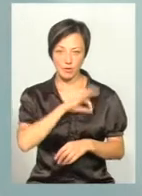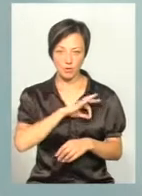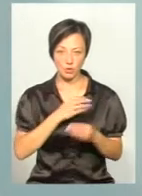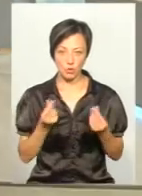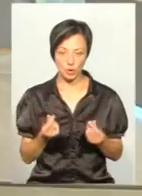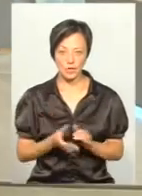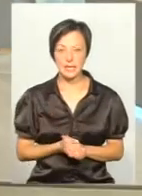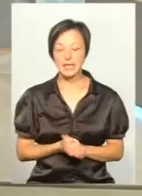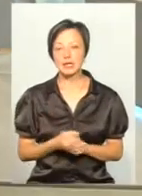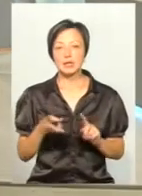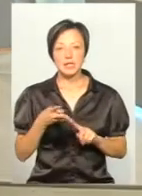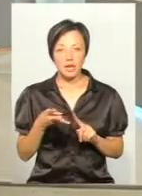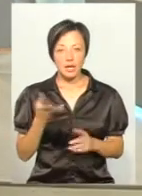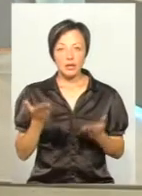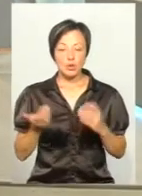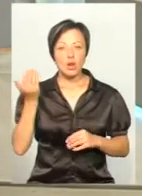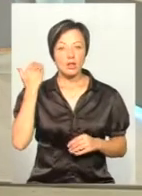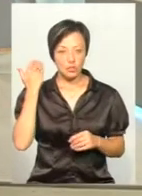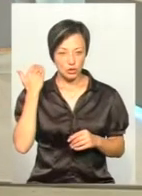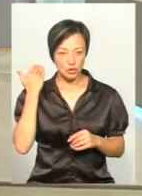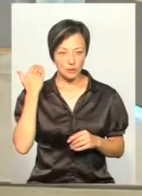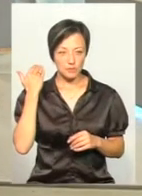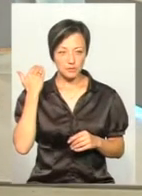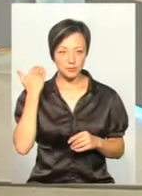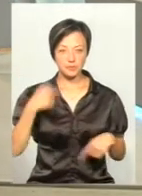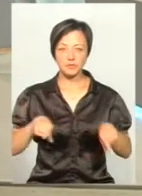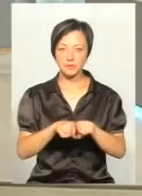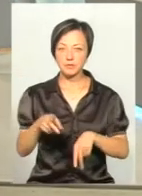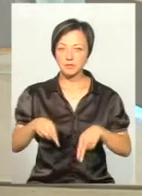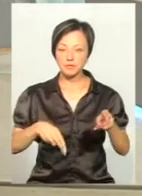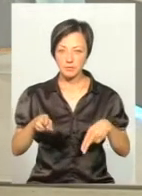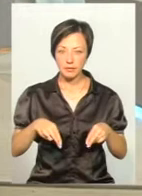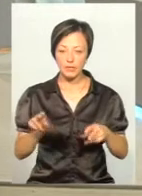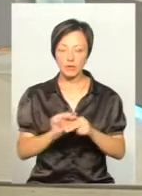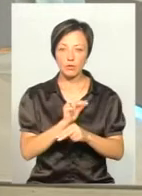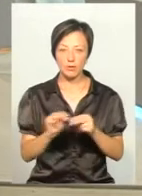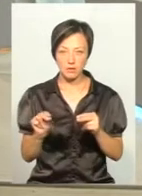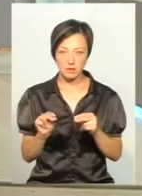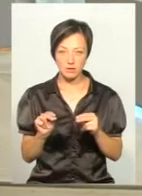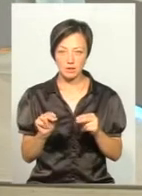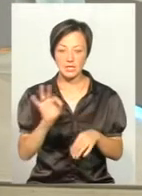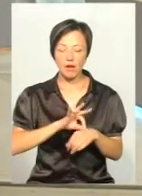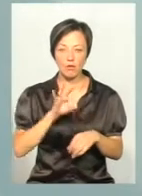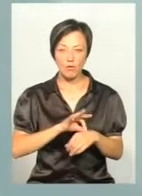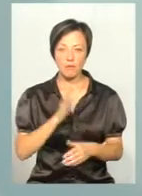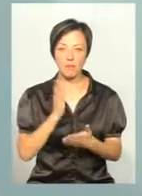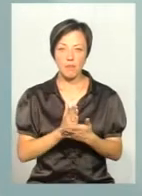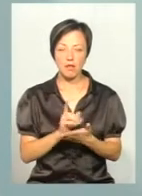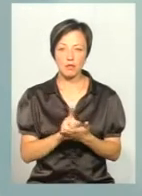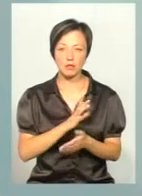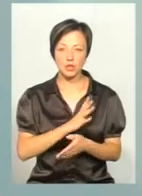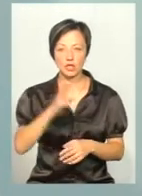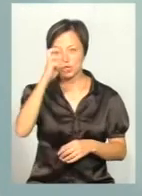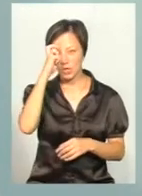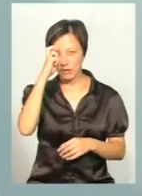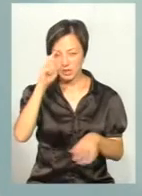кошти. І по-третє, якщо раніше такі операційні втручання і лікування захворювання мали бути тільки в